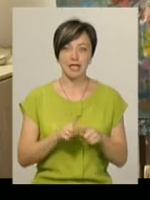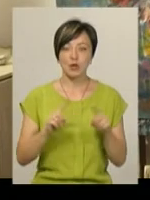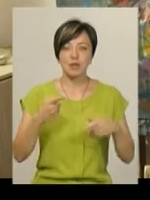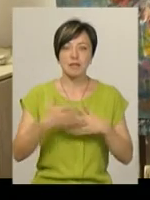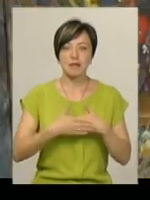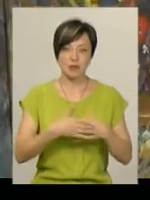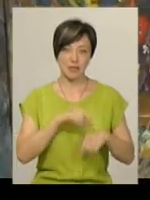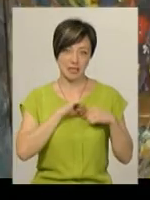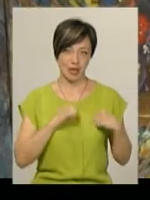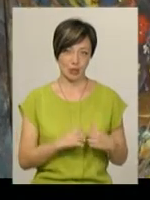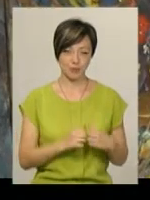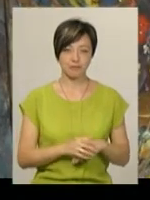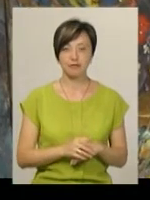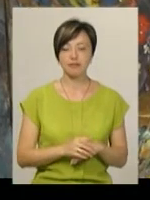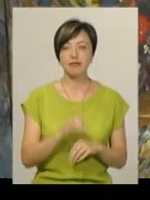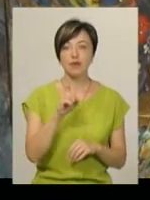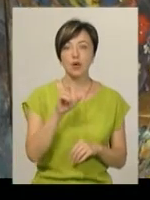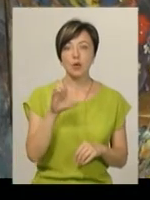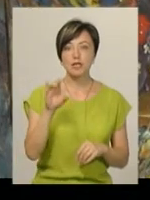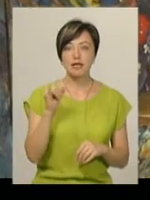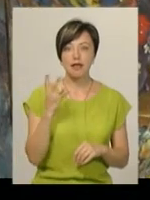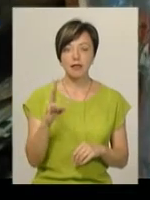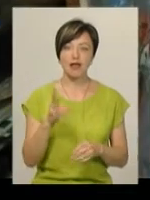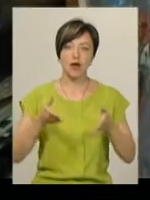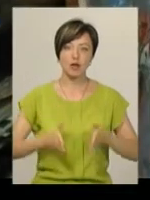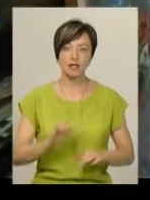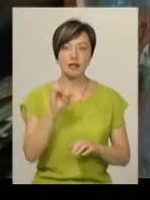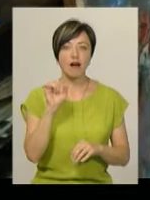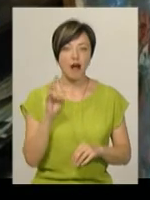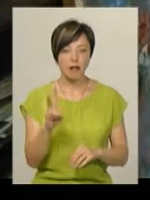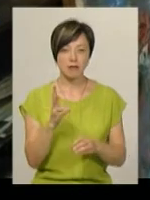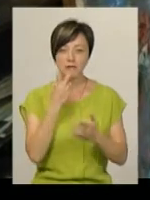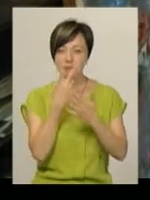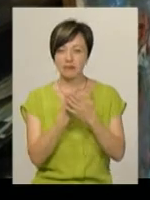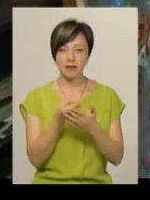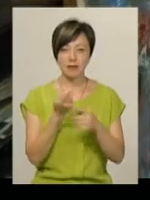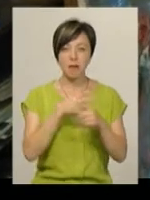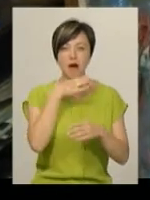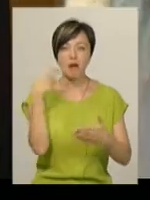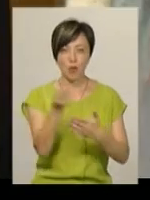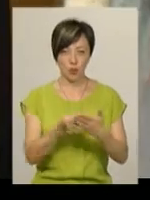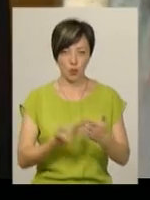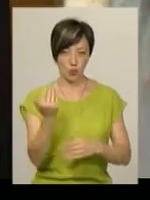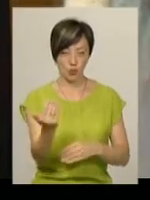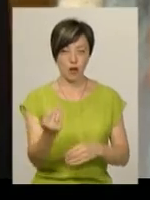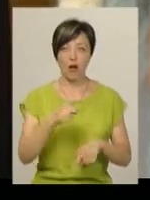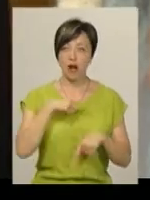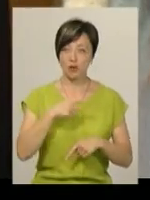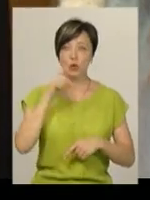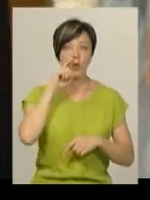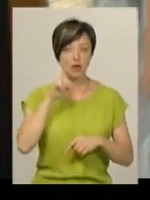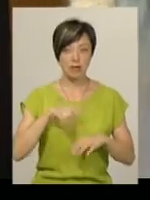близько серцю. Хусейн Гульшані народився в Ірані. Колорицієї Східної країни проглядається на багатьох полотна художника. Та він каже,